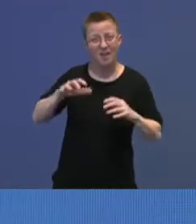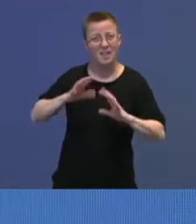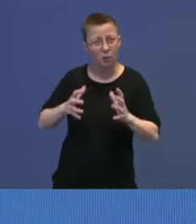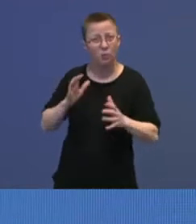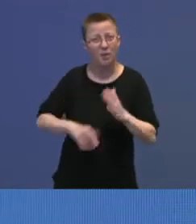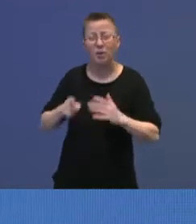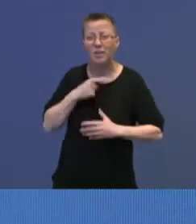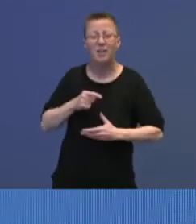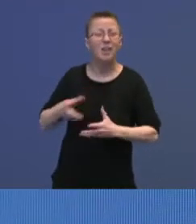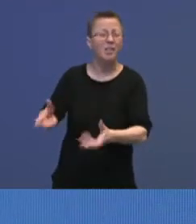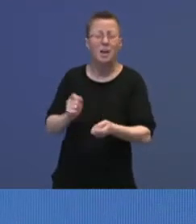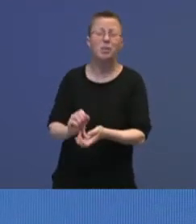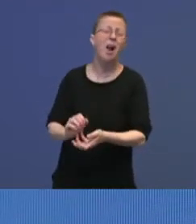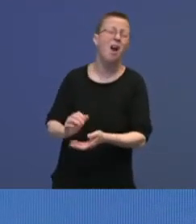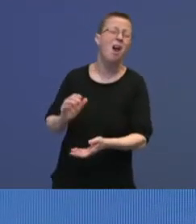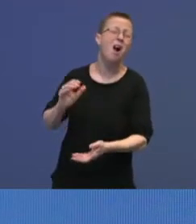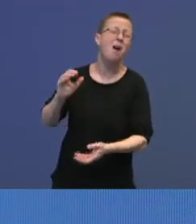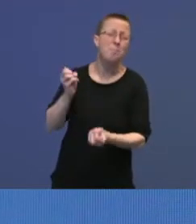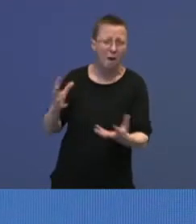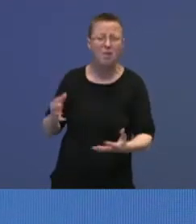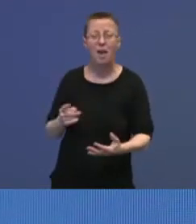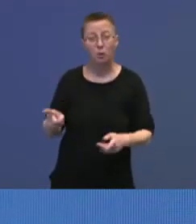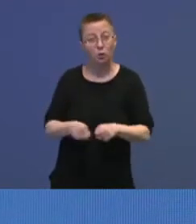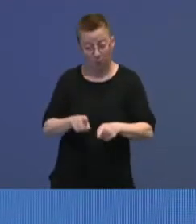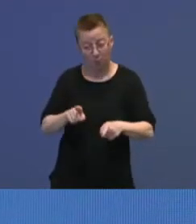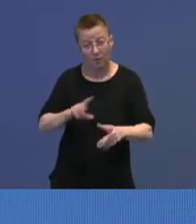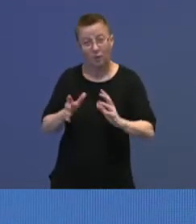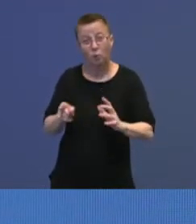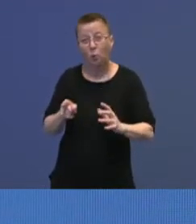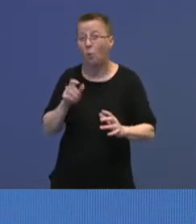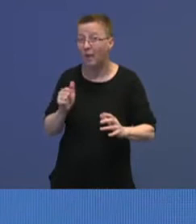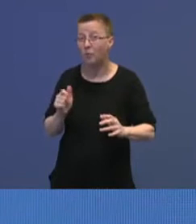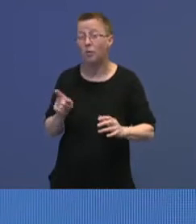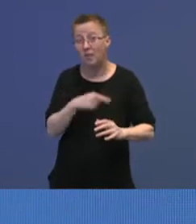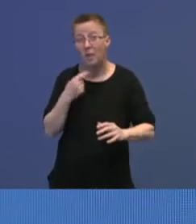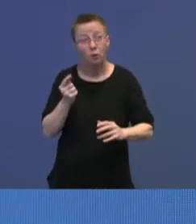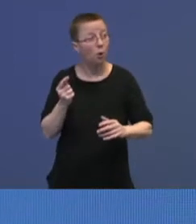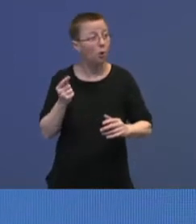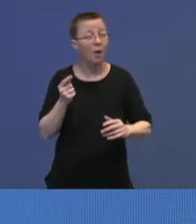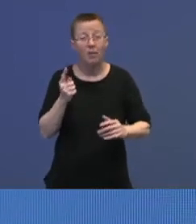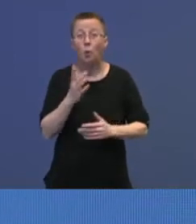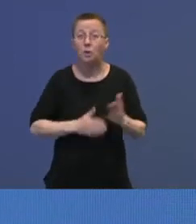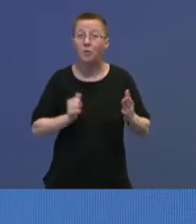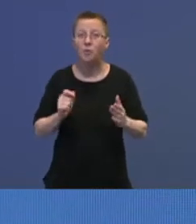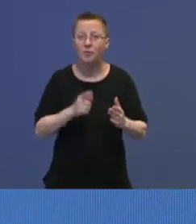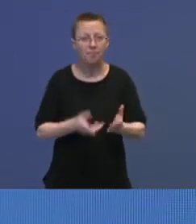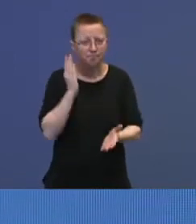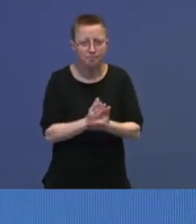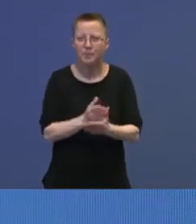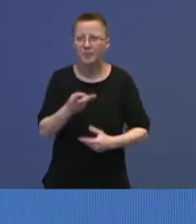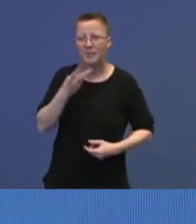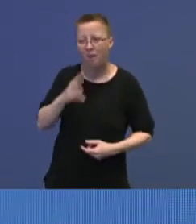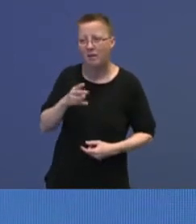jo imot mange, mange, mange flere slik situasjonen er nå. Og det var jo en av grunnene også til at vi tok en beslutning om å svare på